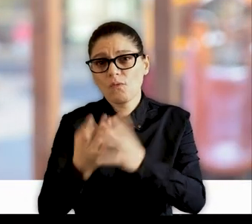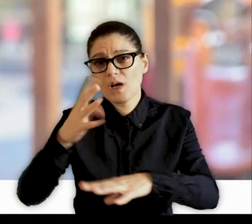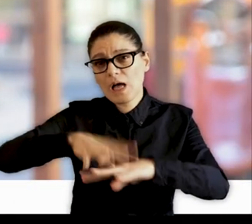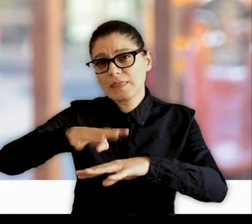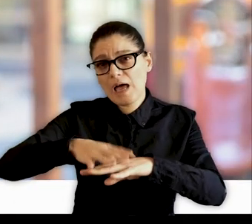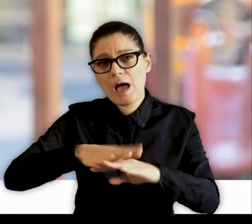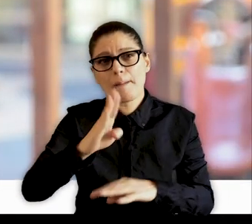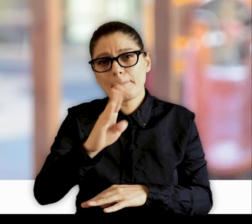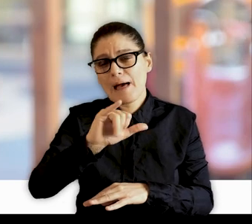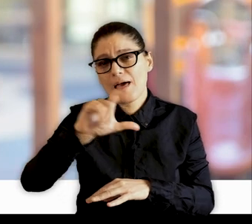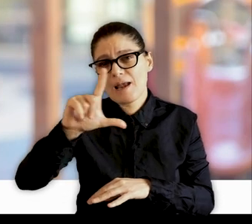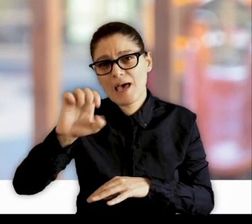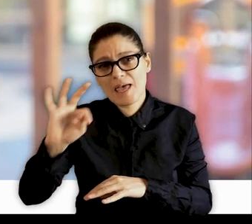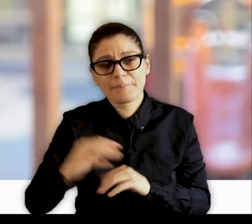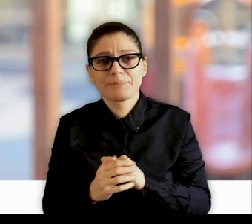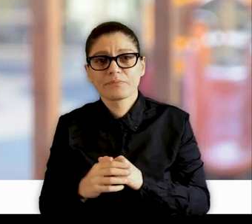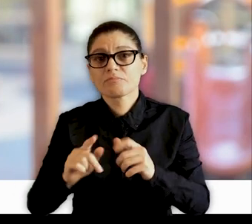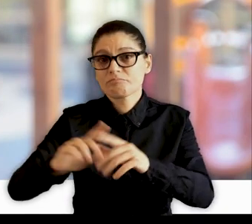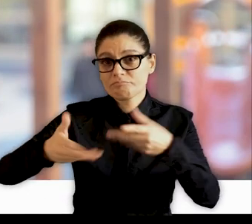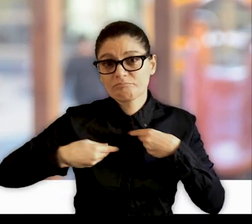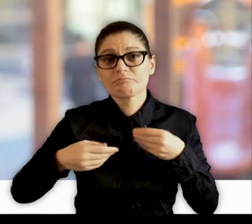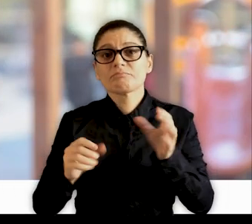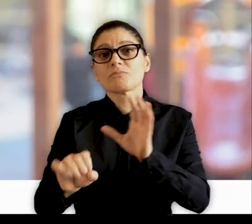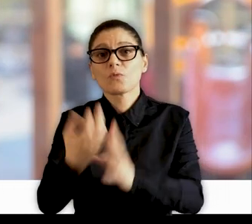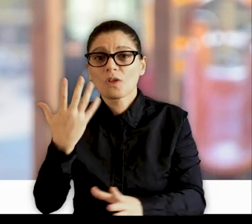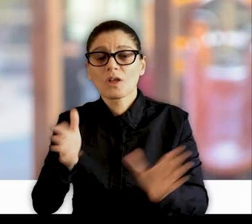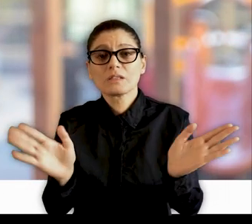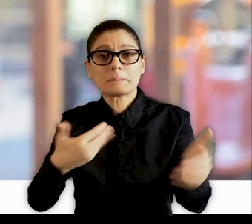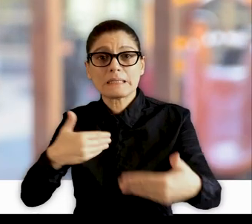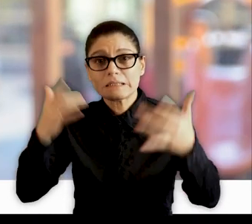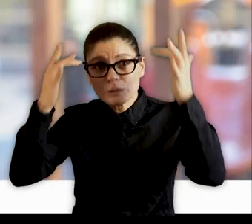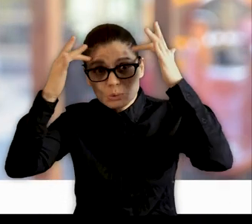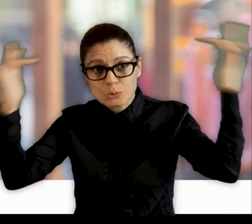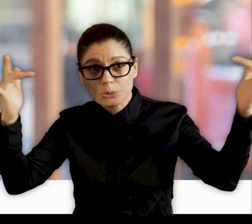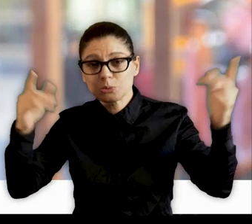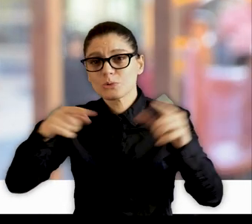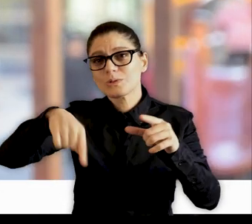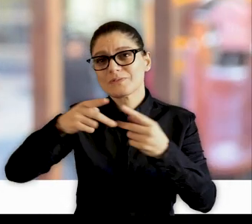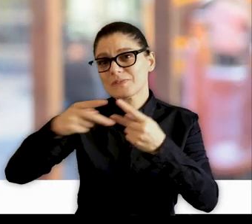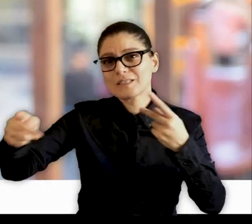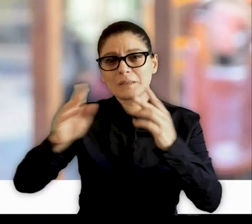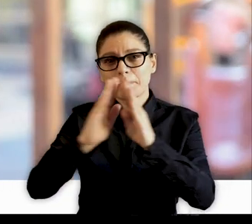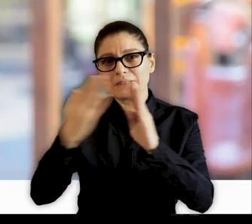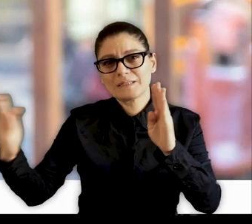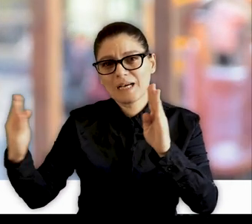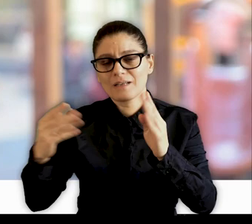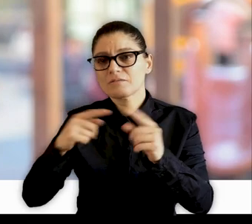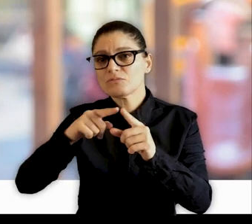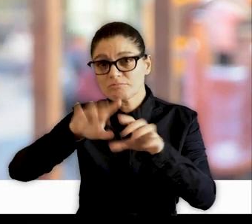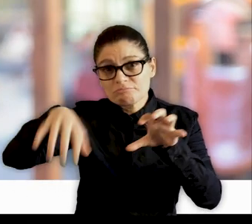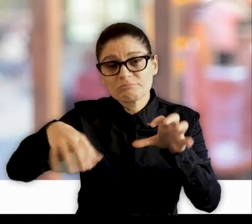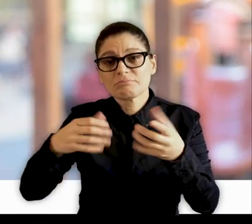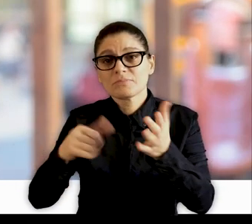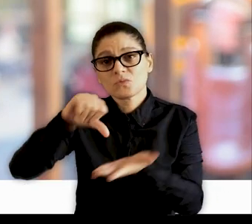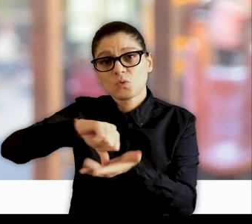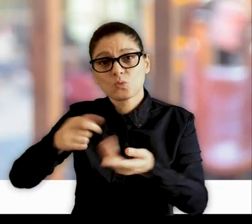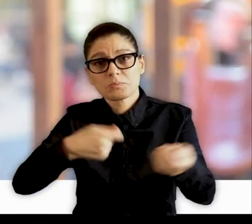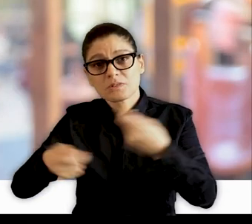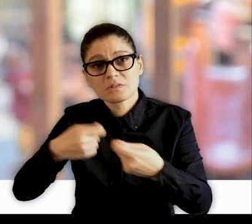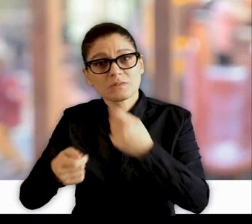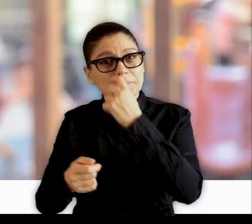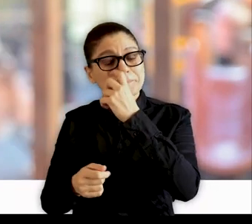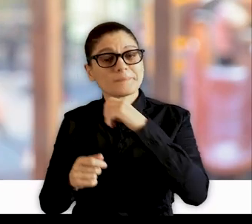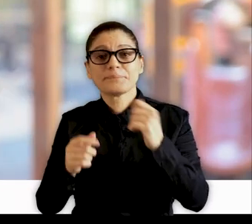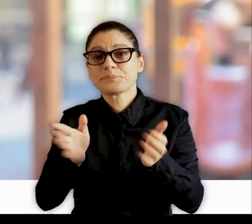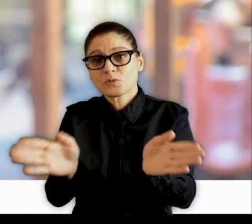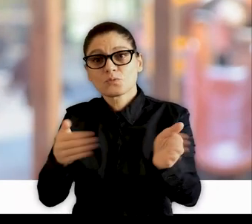futur quartier du Baillet qui accueillera un nouvel espace culturel face à la médiathèque, un espace commercial, un square et des